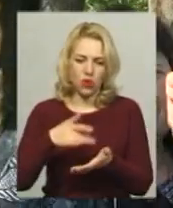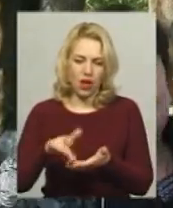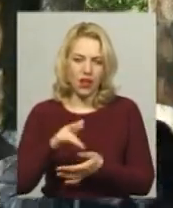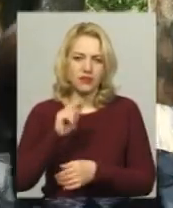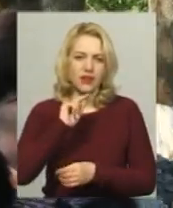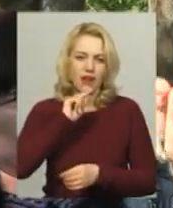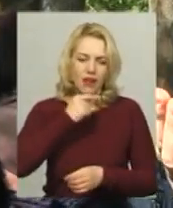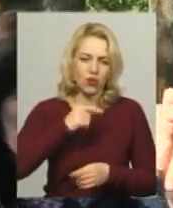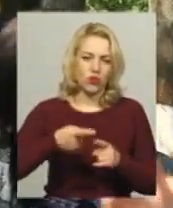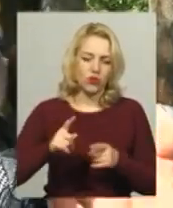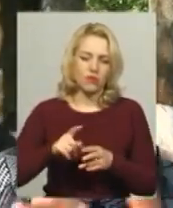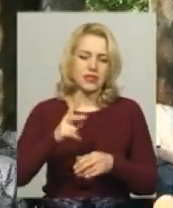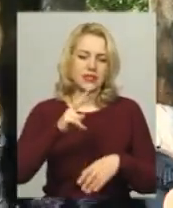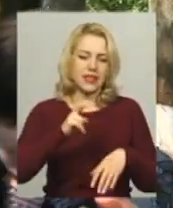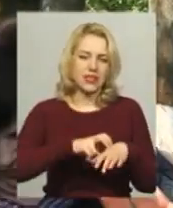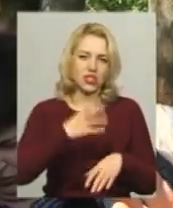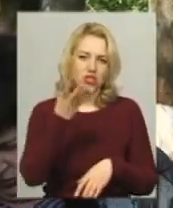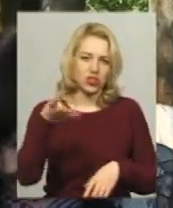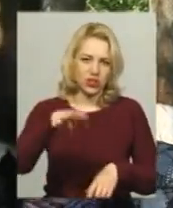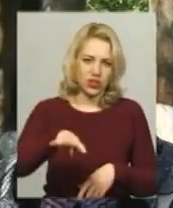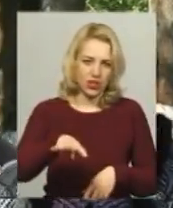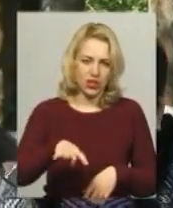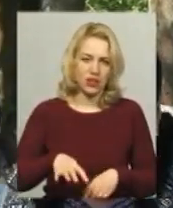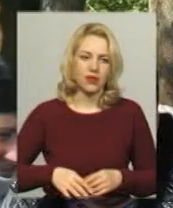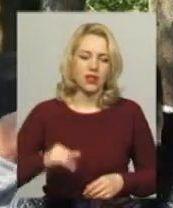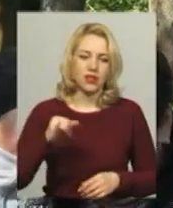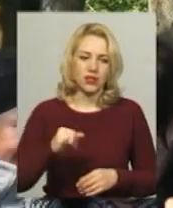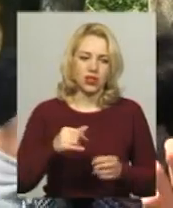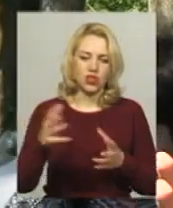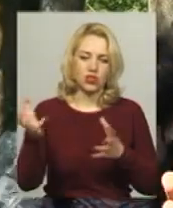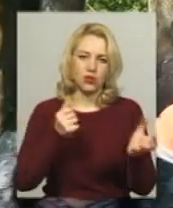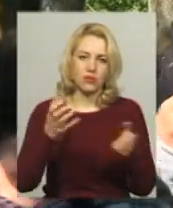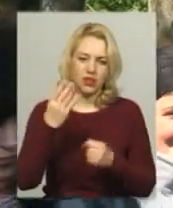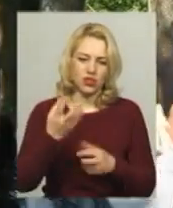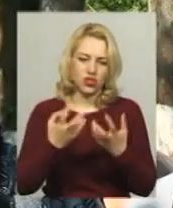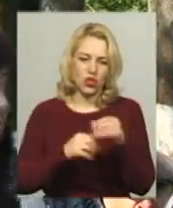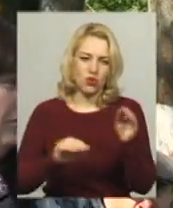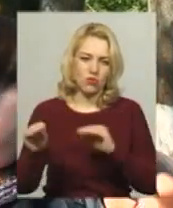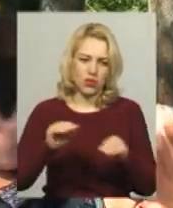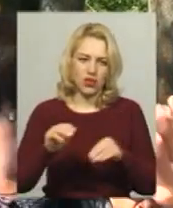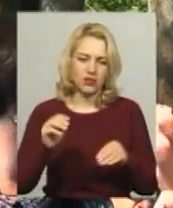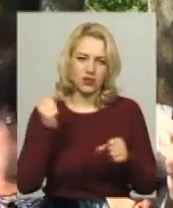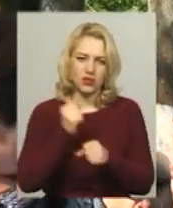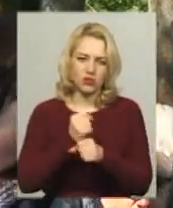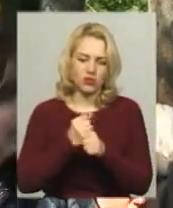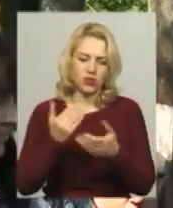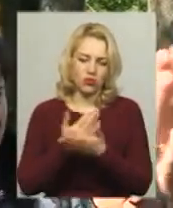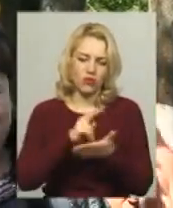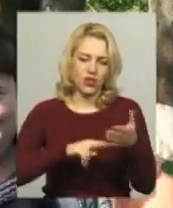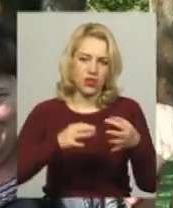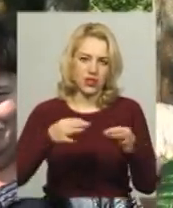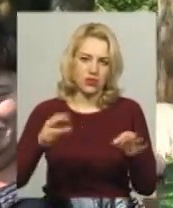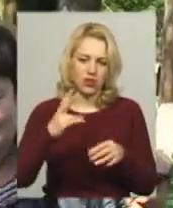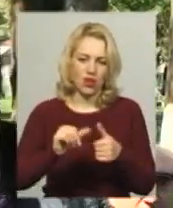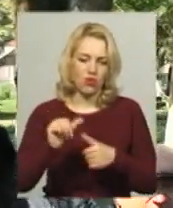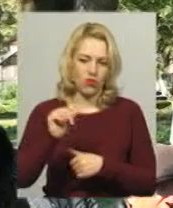чотири посади лікарських, якщо це одне відділення кожне, добрати ще обладнання, зробити нову ліцензію на окрему